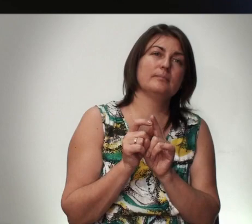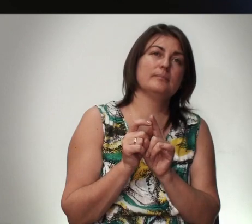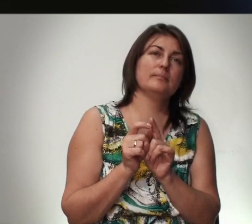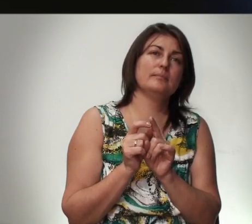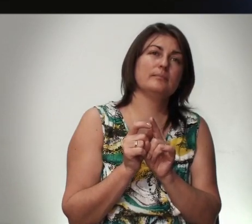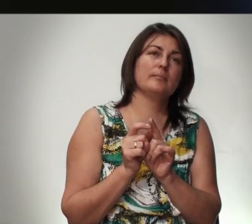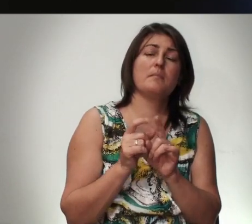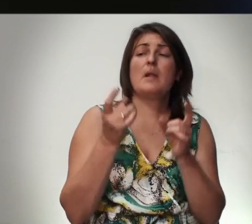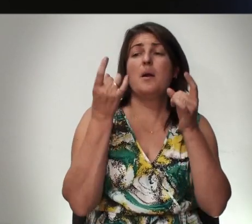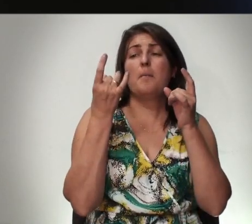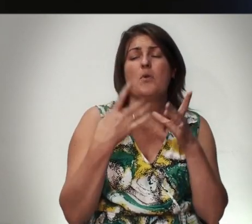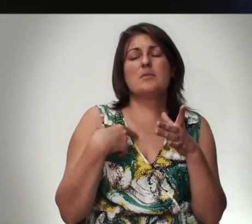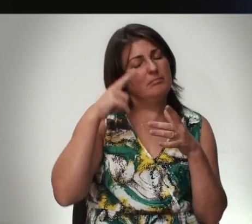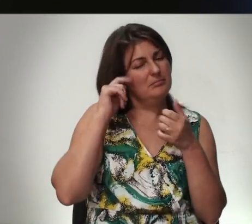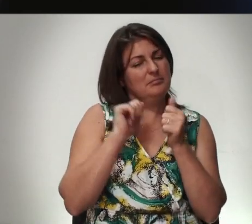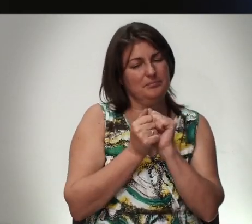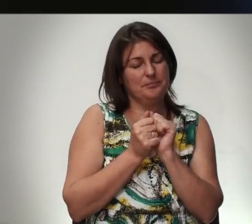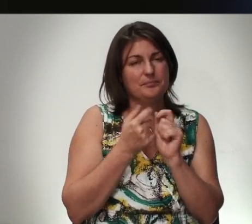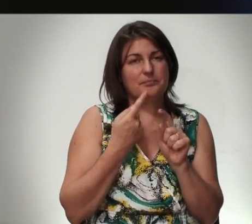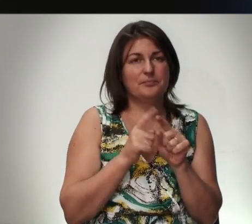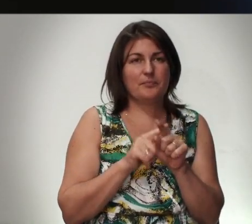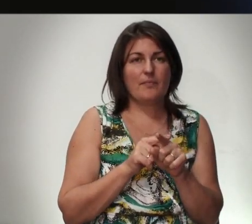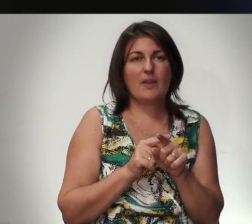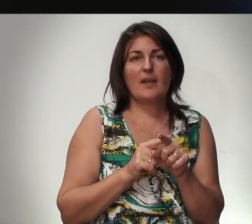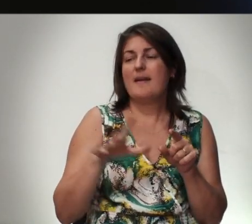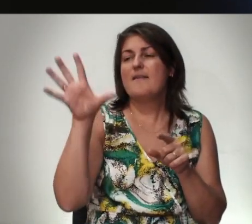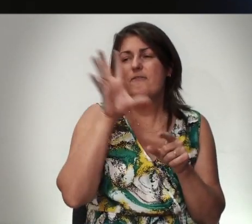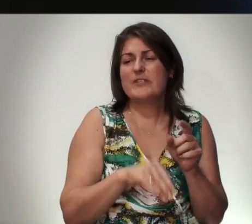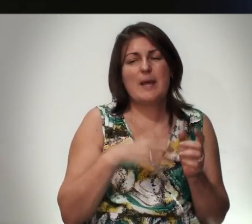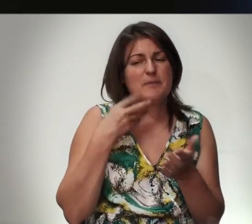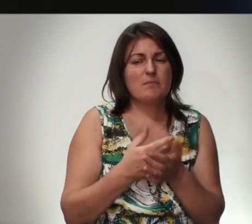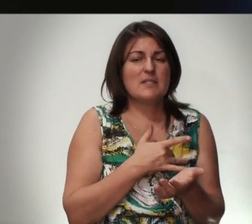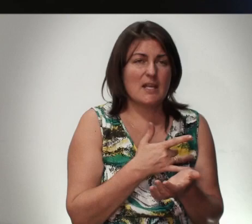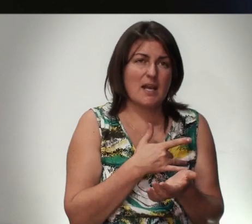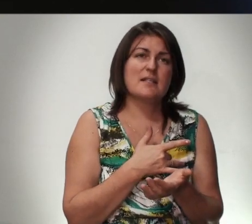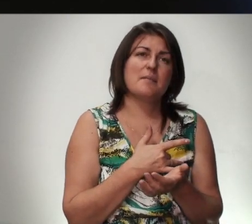Просто Запечатлите Их Всем Своим Сердцем